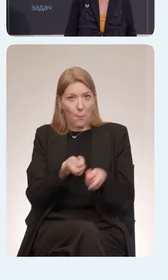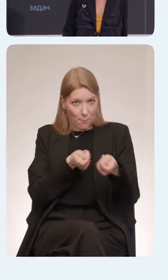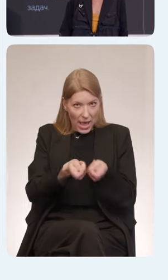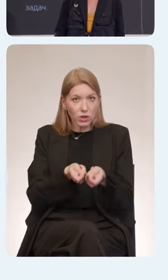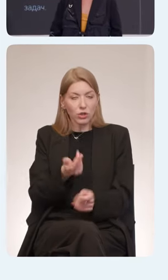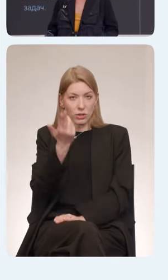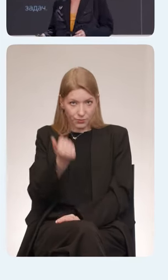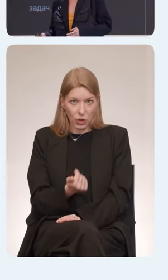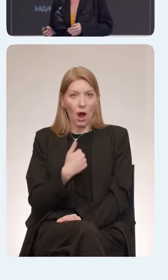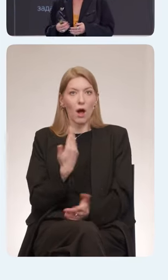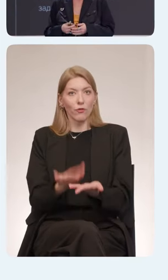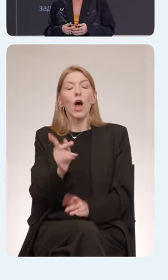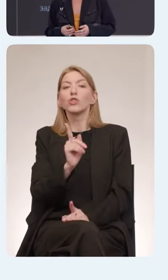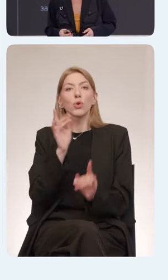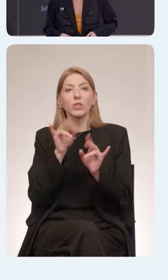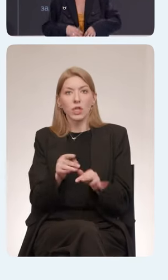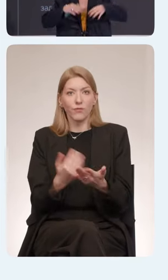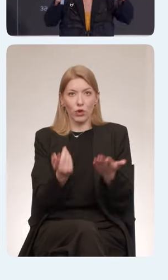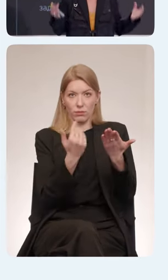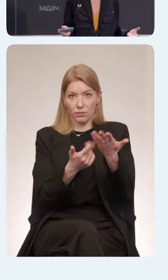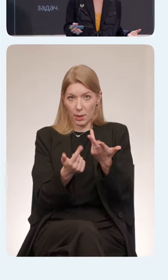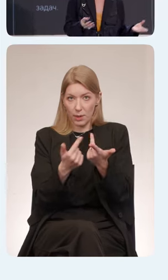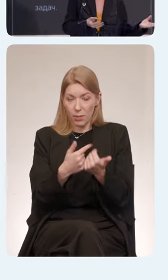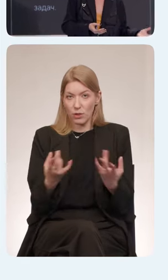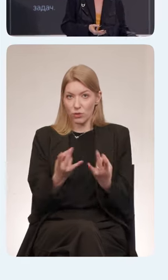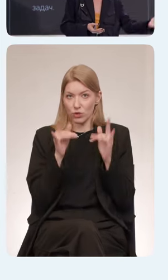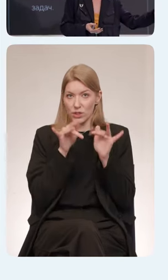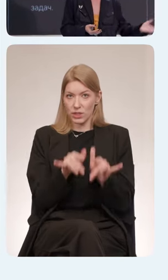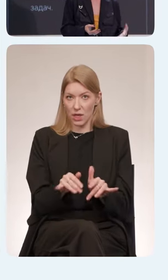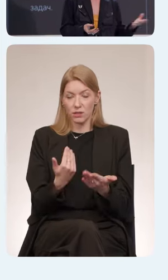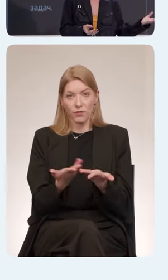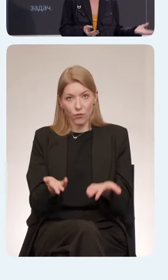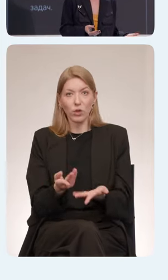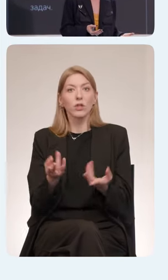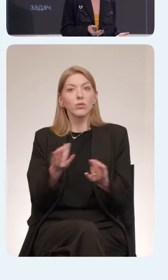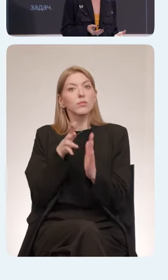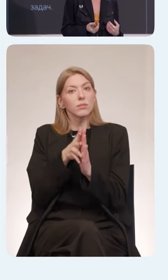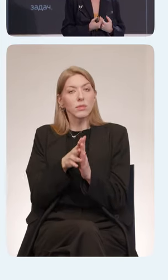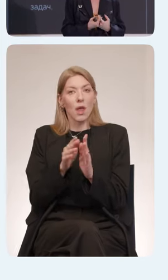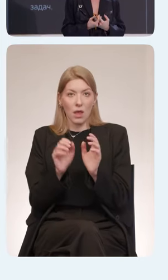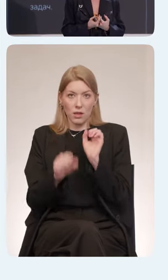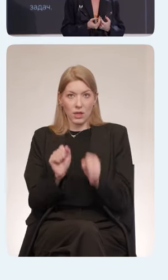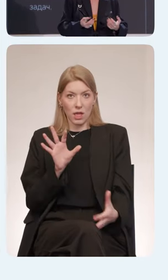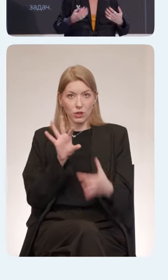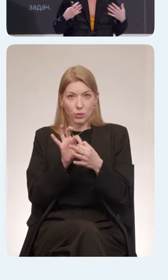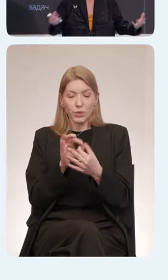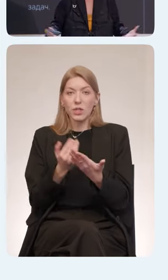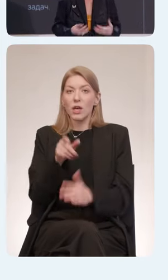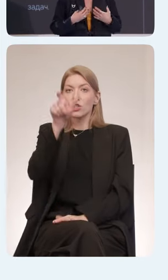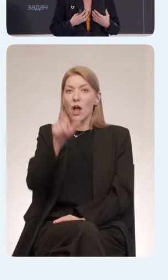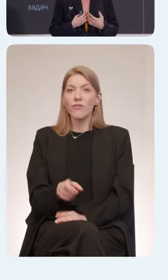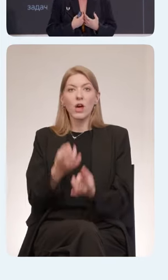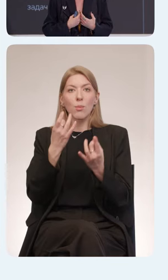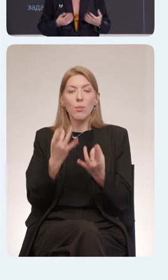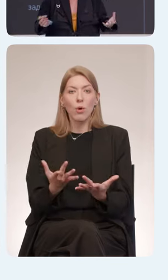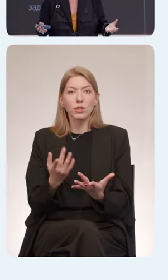я менеджер, да, а что я могу? А, вот это, хорошо. Если просто говорят, ну, иди внедряй доступность, пожалуйста, это важно, то человек очень часто не может, ну, просто